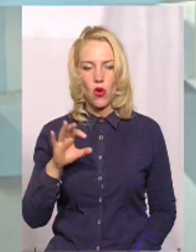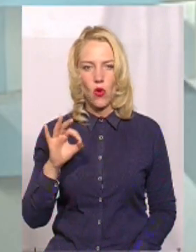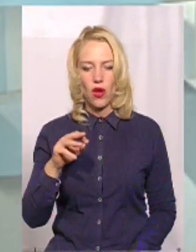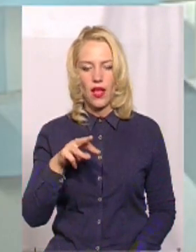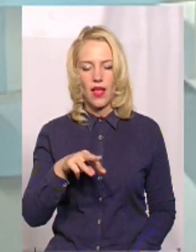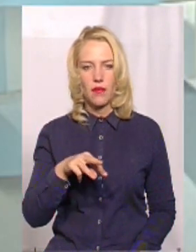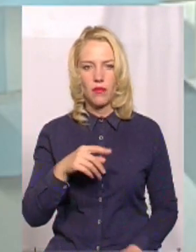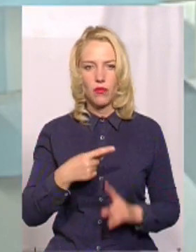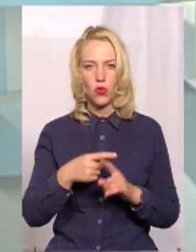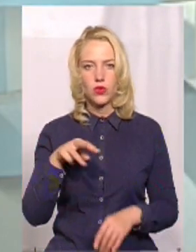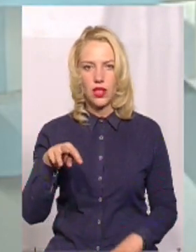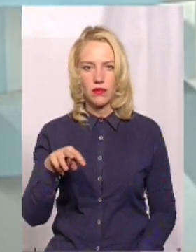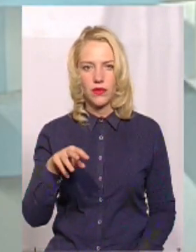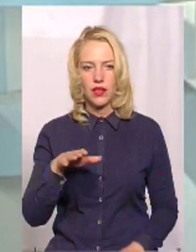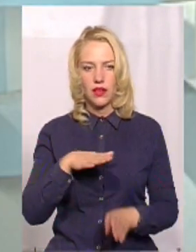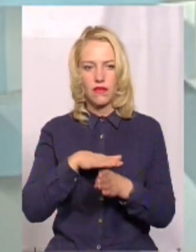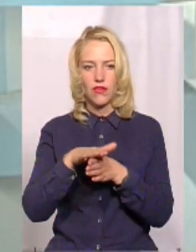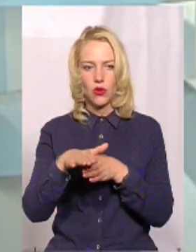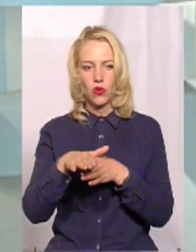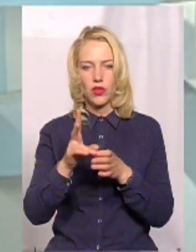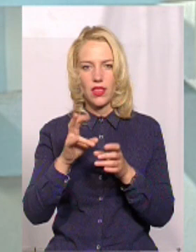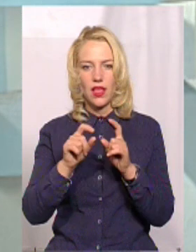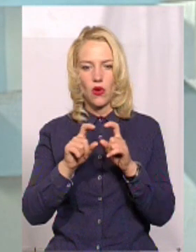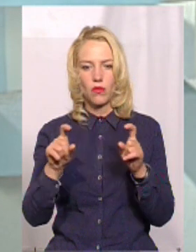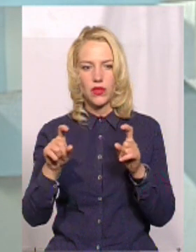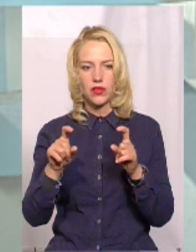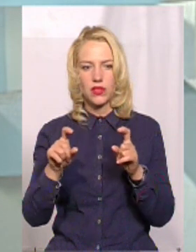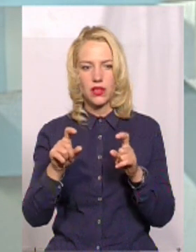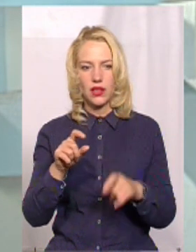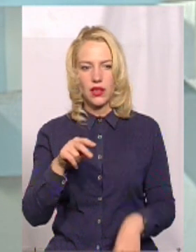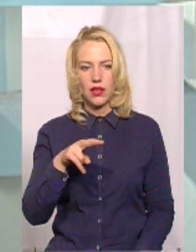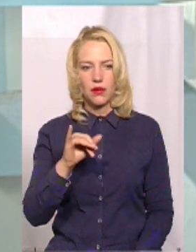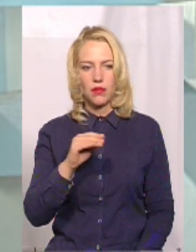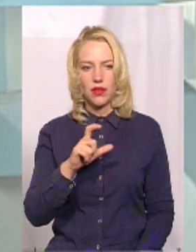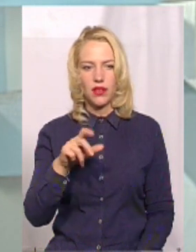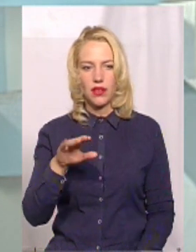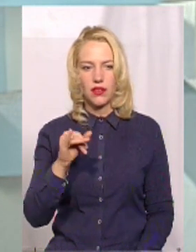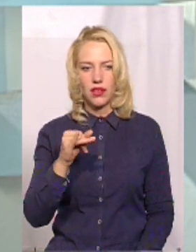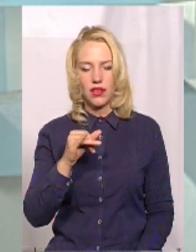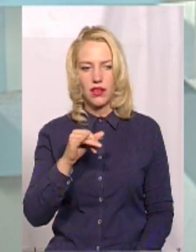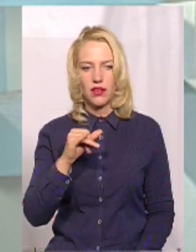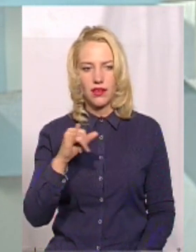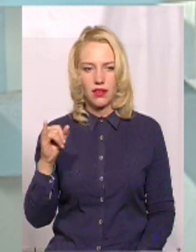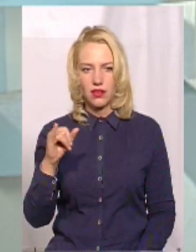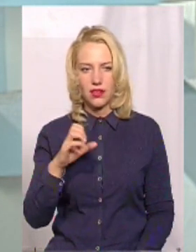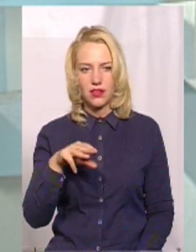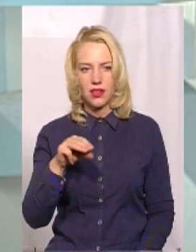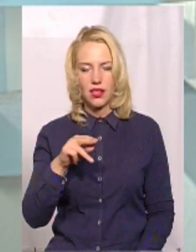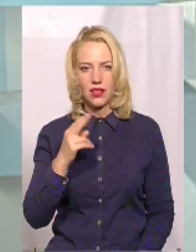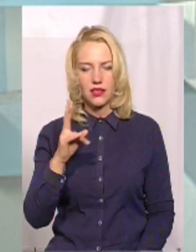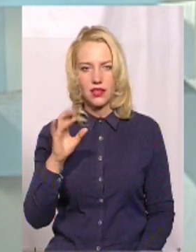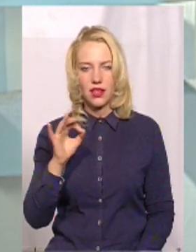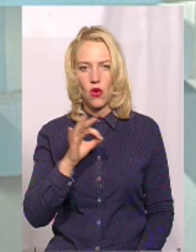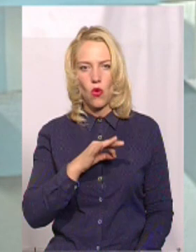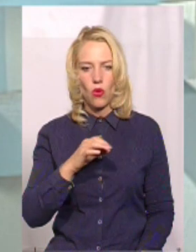виконує на об'єкті Піхтії-Костянець через Бутівці-Стецьке. Облафтодор